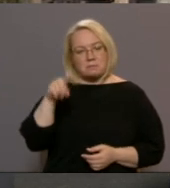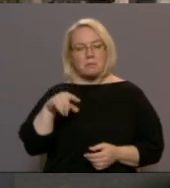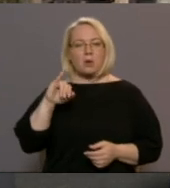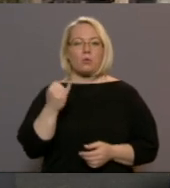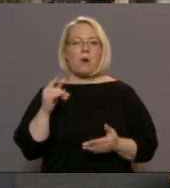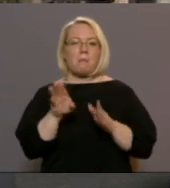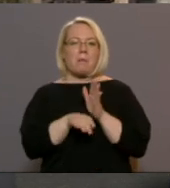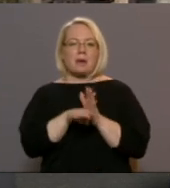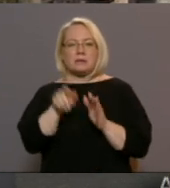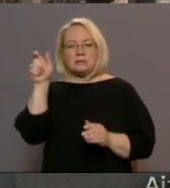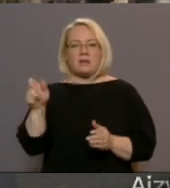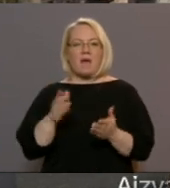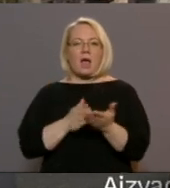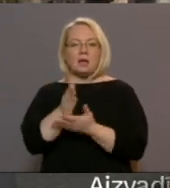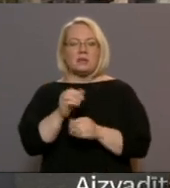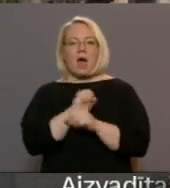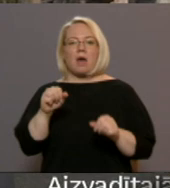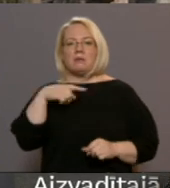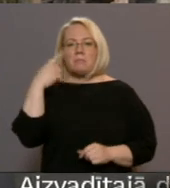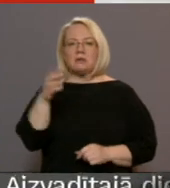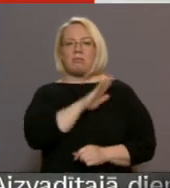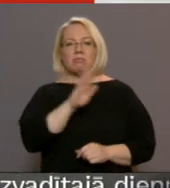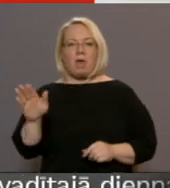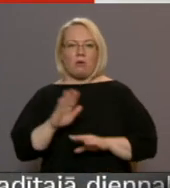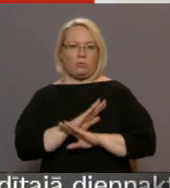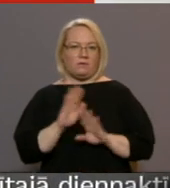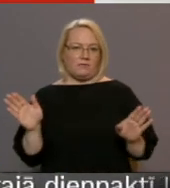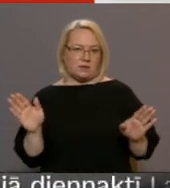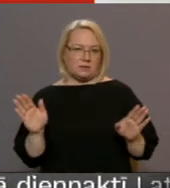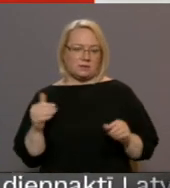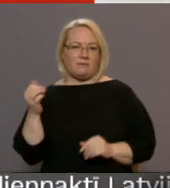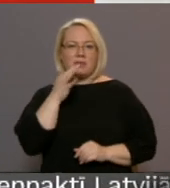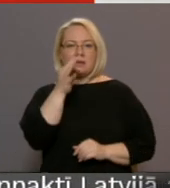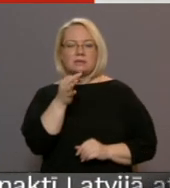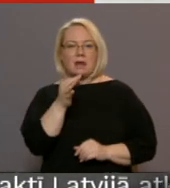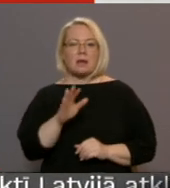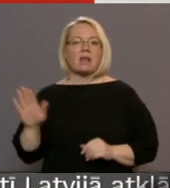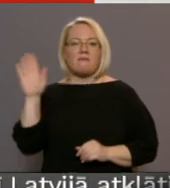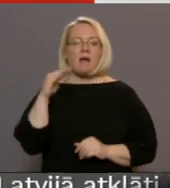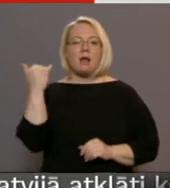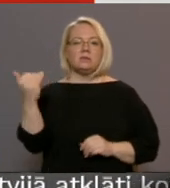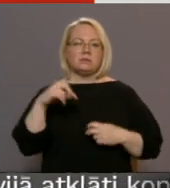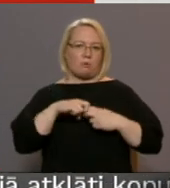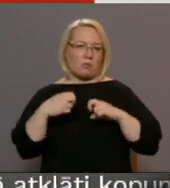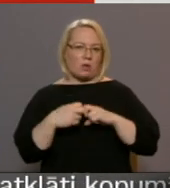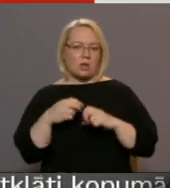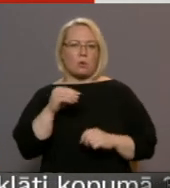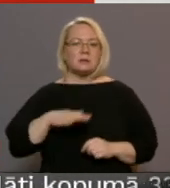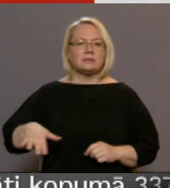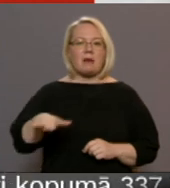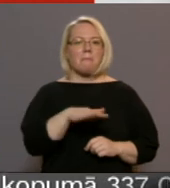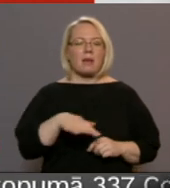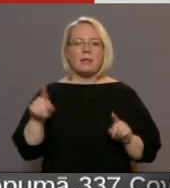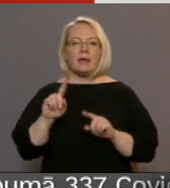parasti taisa cilvēks aiziet, tur ļoti ātri pasaka, nē un viss. Tā ir valstiska problēma, jo Zemgalē ir